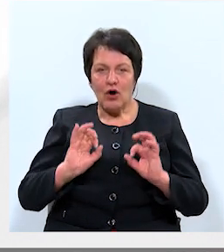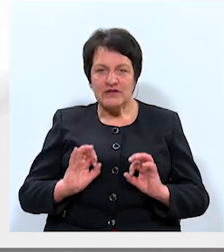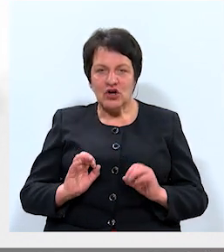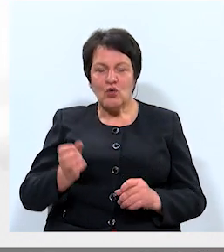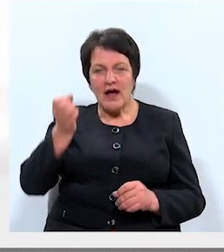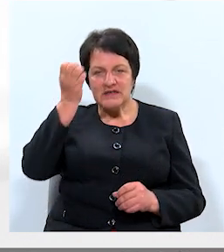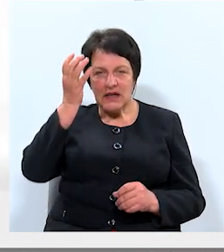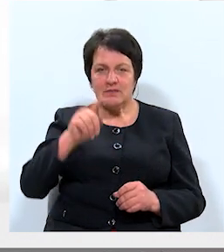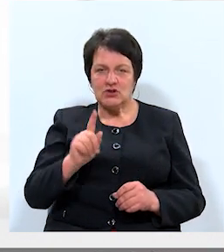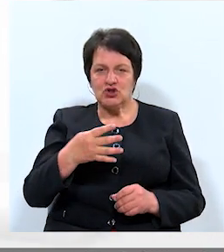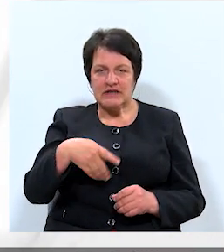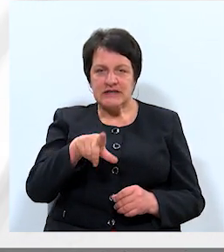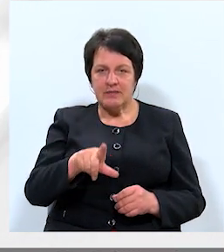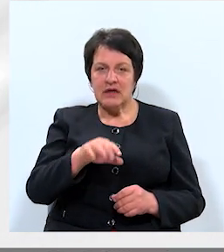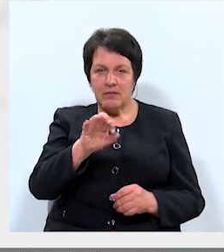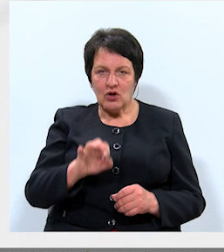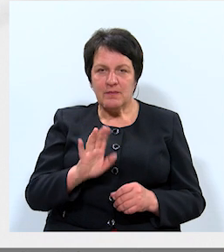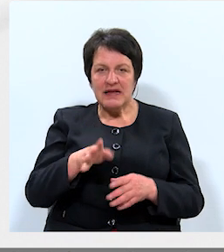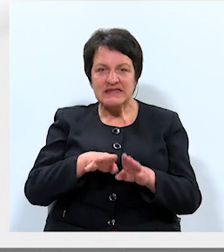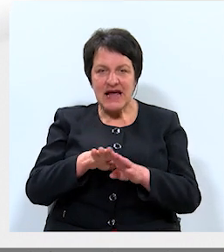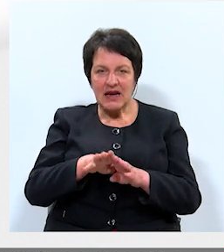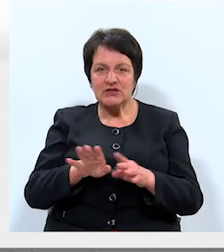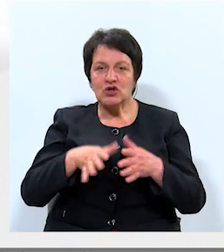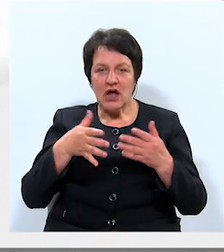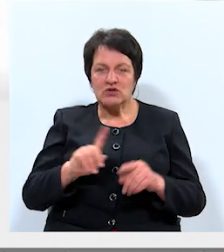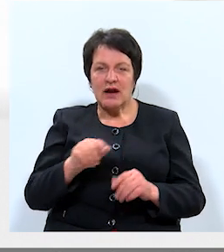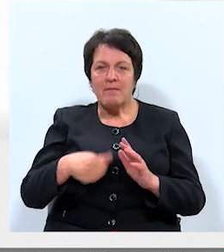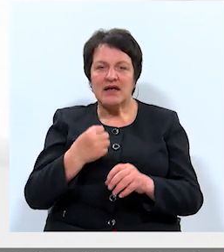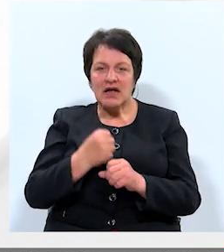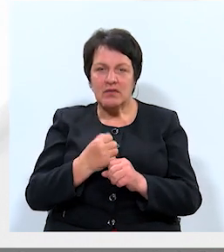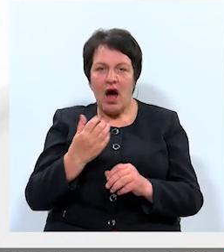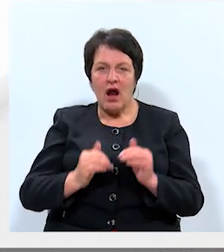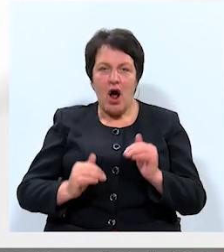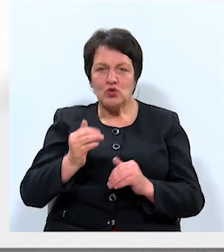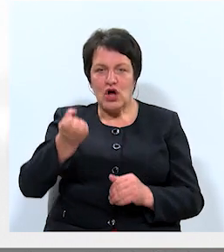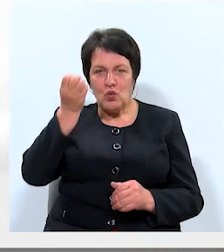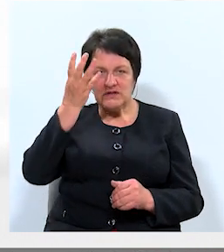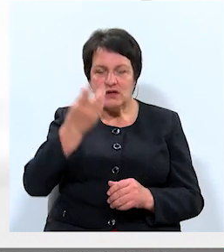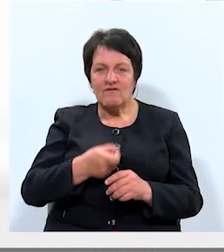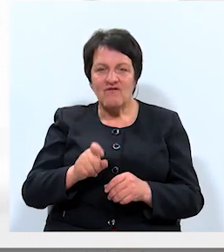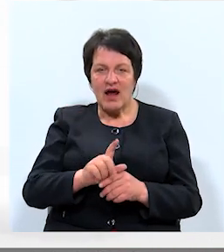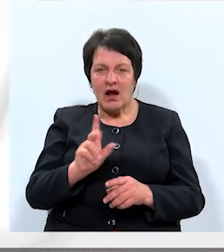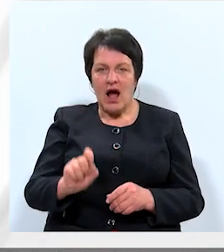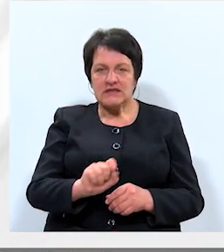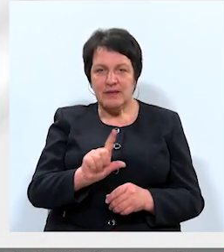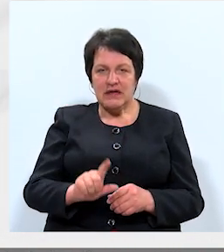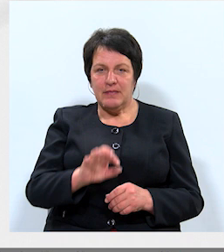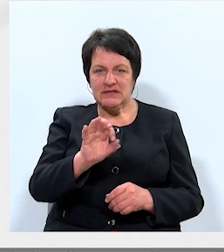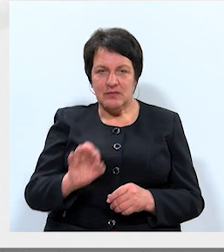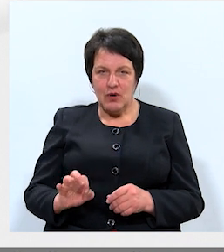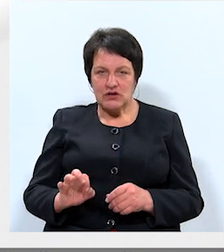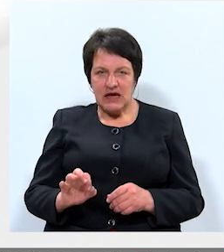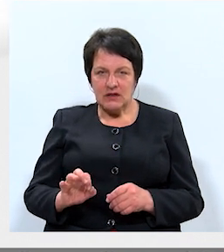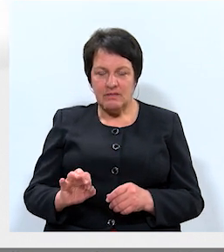izglītību, tādu ir 47%, taču salīdzinoši daudz ir arī bezdarbnieku ar augstāko izglītību, vairāk nekā 17%.